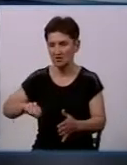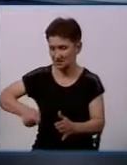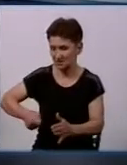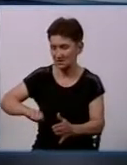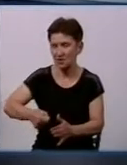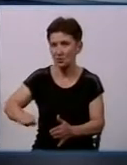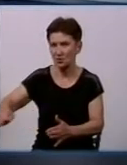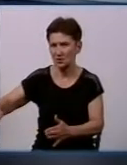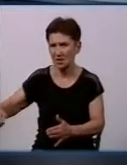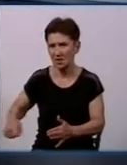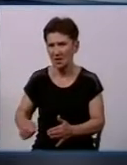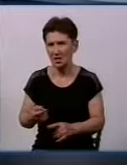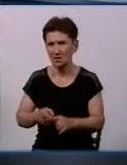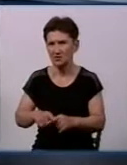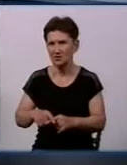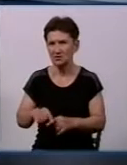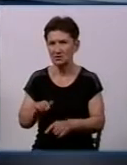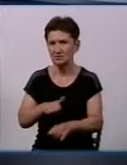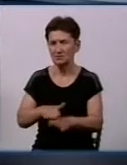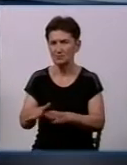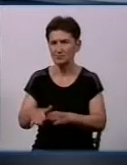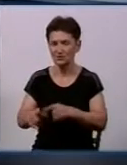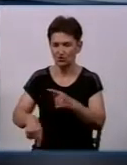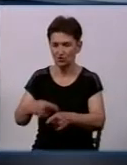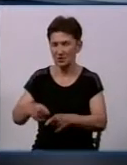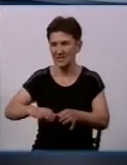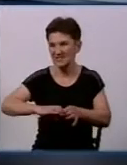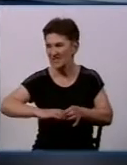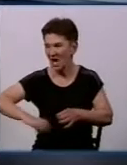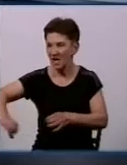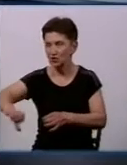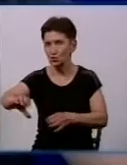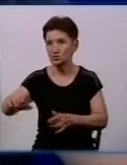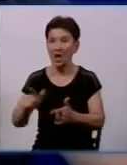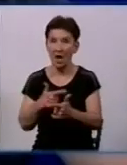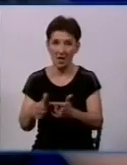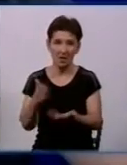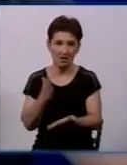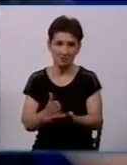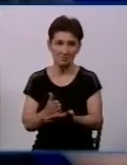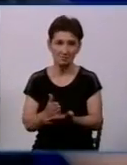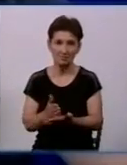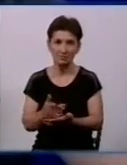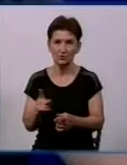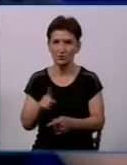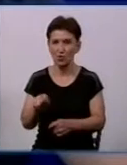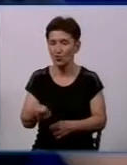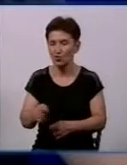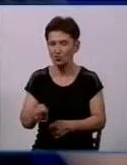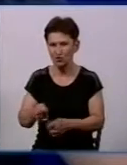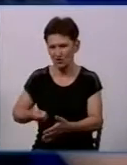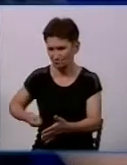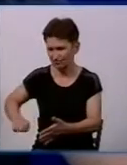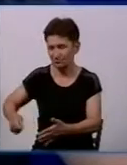забор автомобілем через насос, через колонку. Але була можливість відкрити ключом, який ми використовуємо, для того, щоб